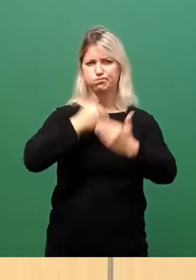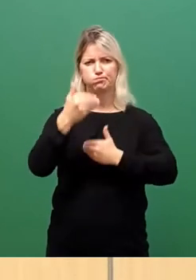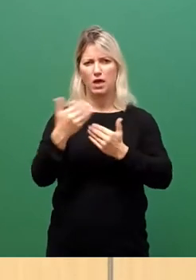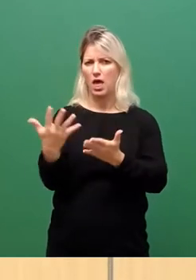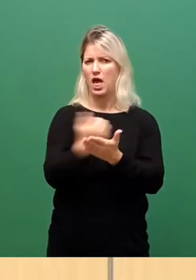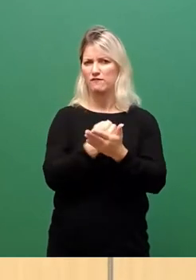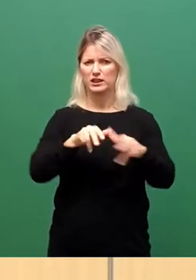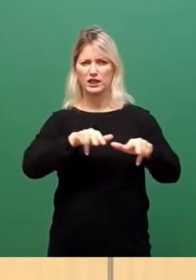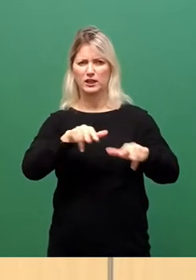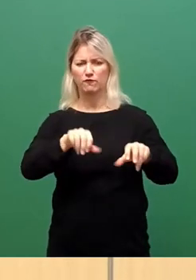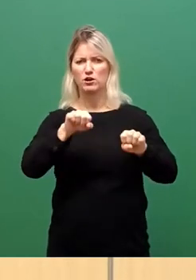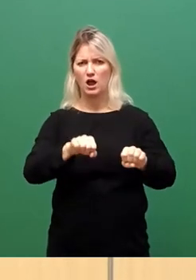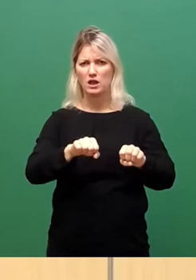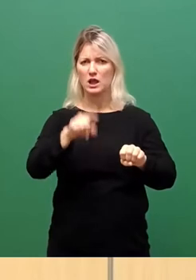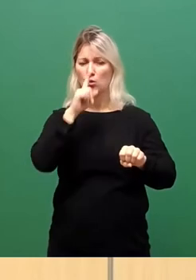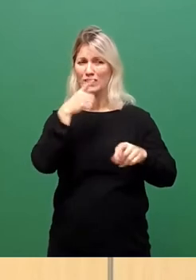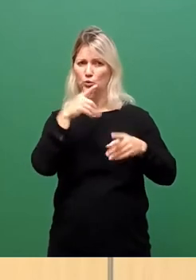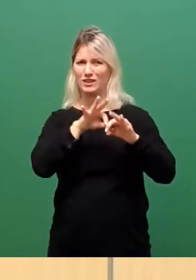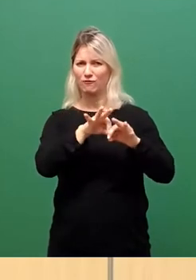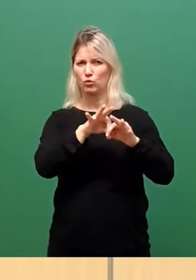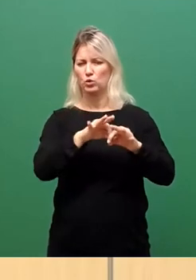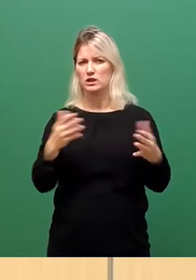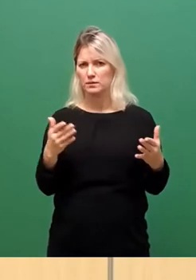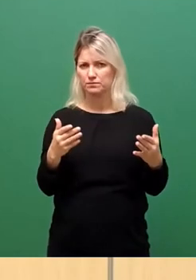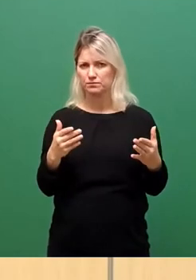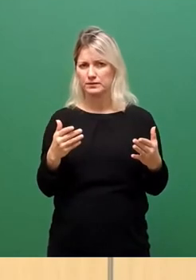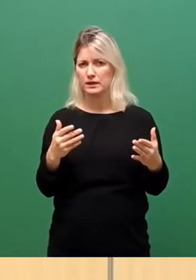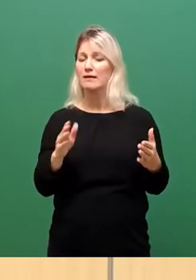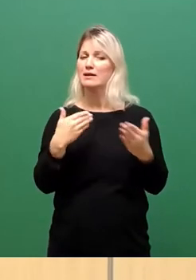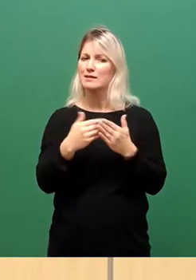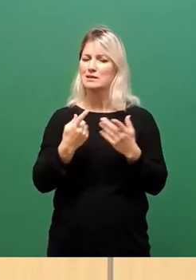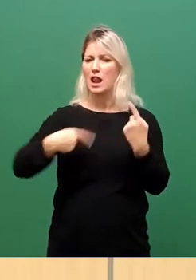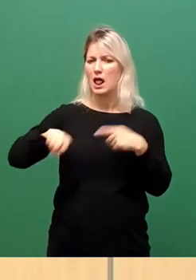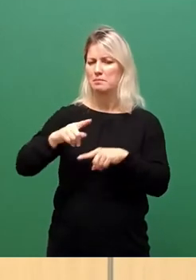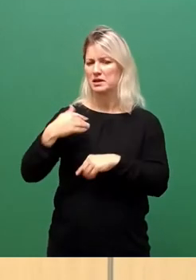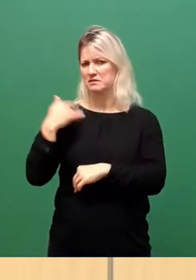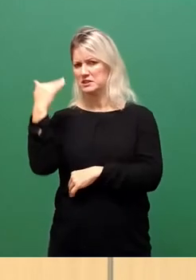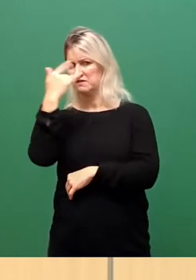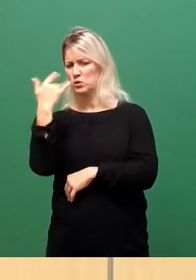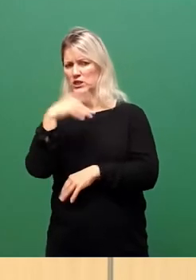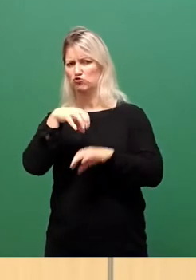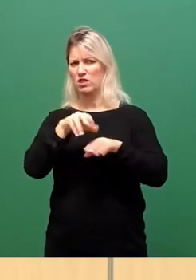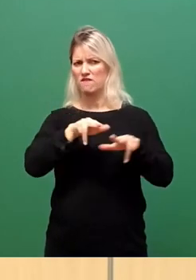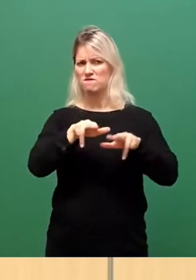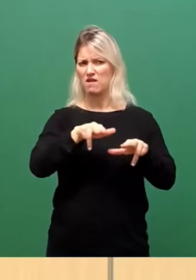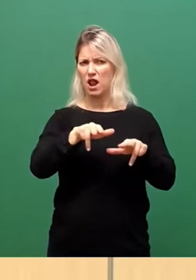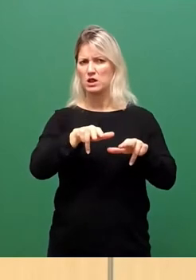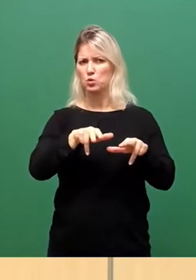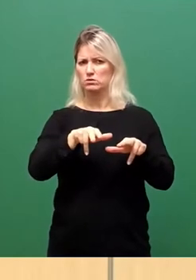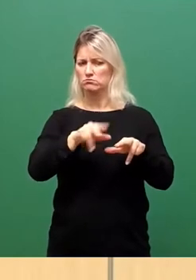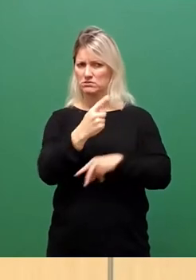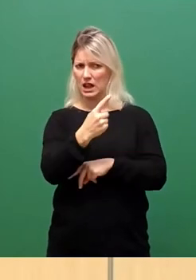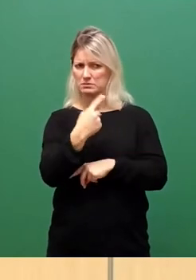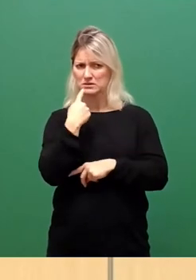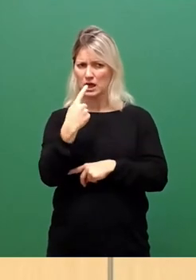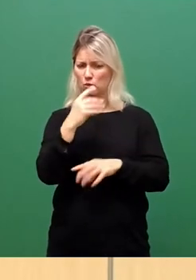allen Dingen, wenn sie gut geführt wird. Vor diesem Hintergrund haben wir uns tatsächlich gewundert, dass die Stadtverwaltung sich nicht in der Lage sieht, uns stichhaltig zu